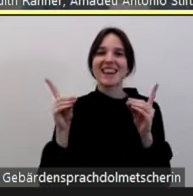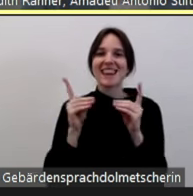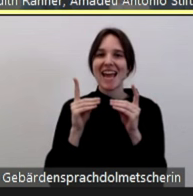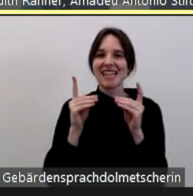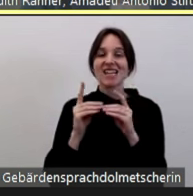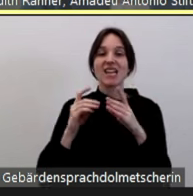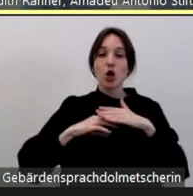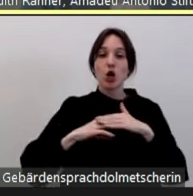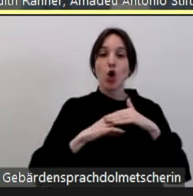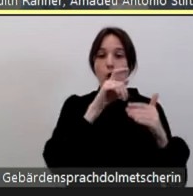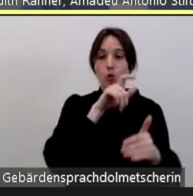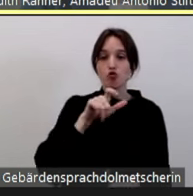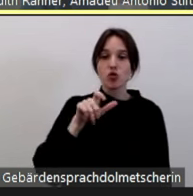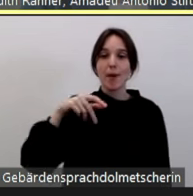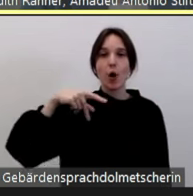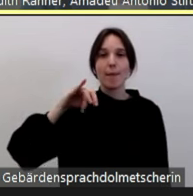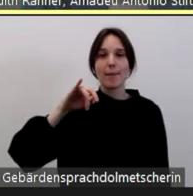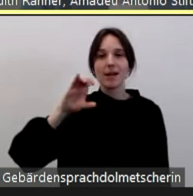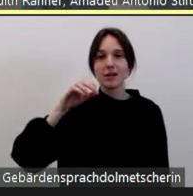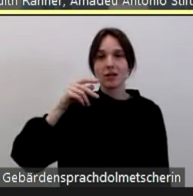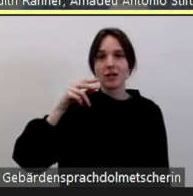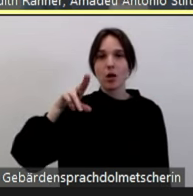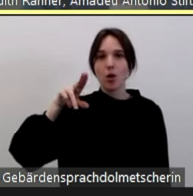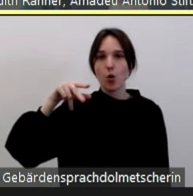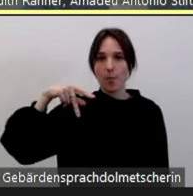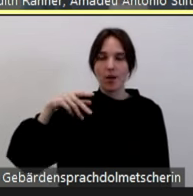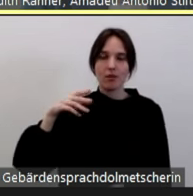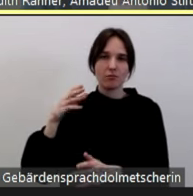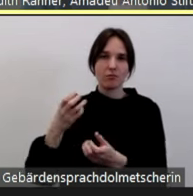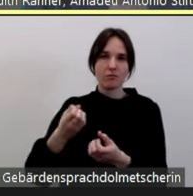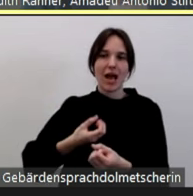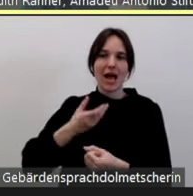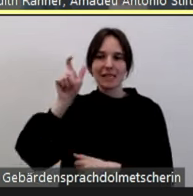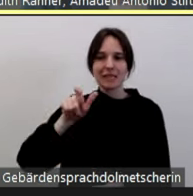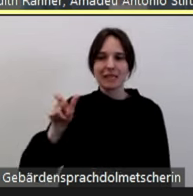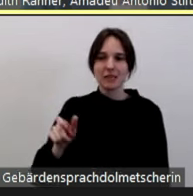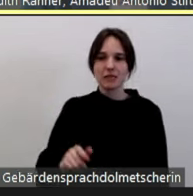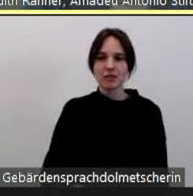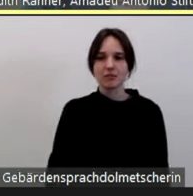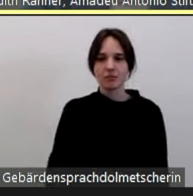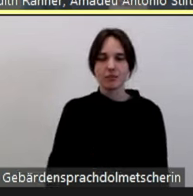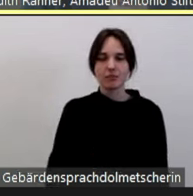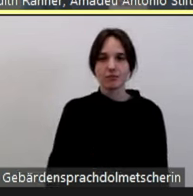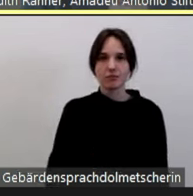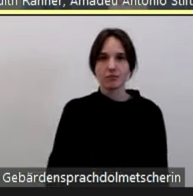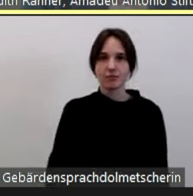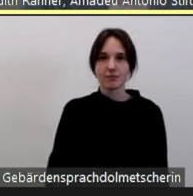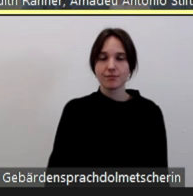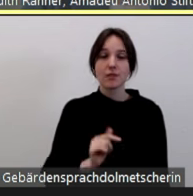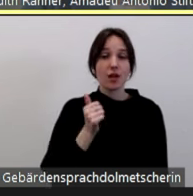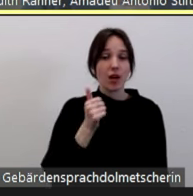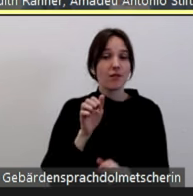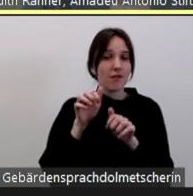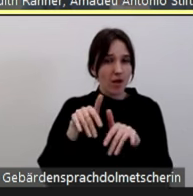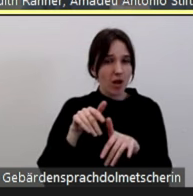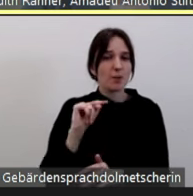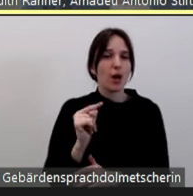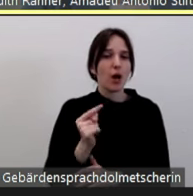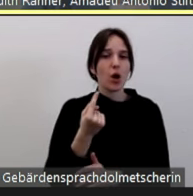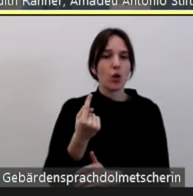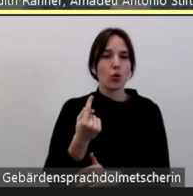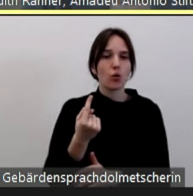und aber auch zu Väterrechtlern und Umgangsrecht sind auch 24 Meldungen eingegangen. Und einen Fall habe ich Ihnen hier nochmal